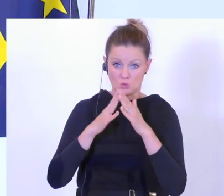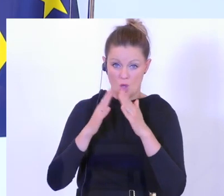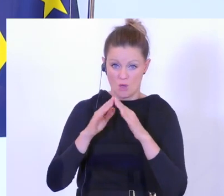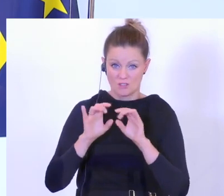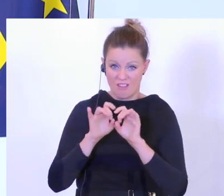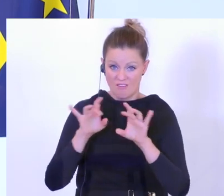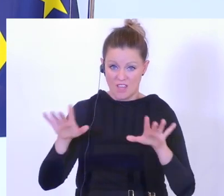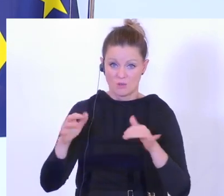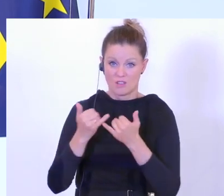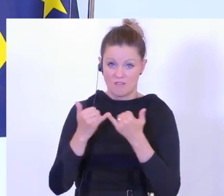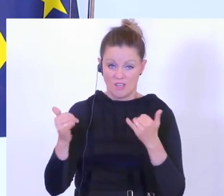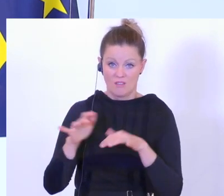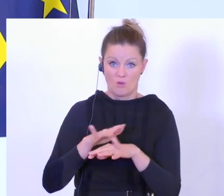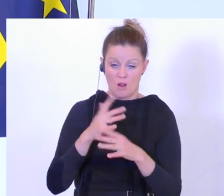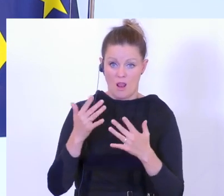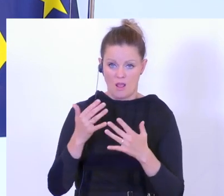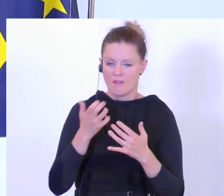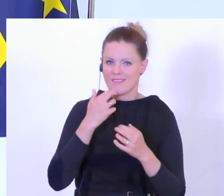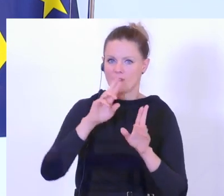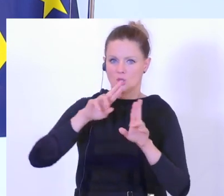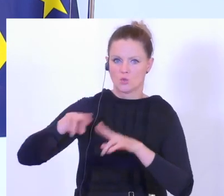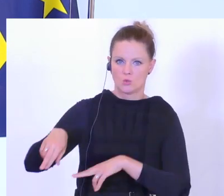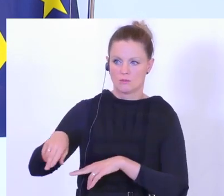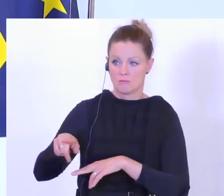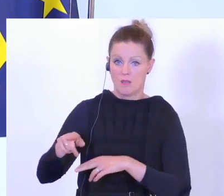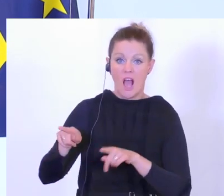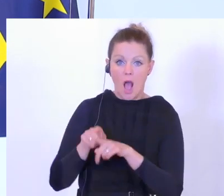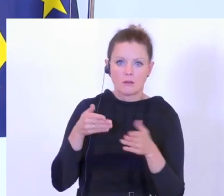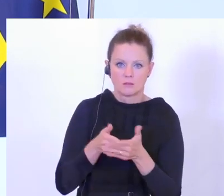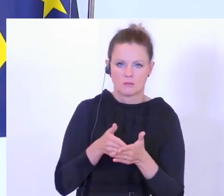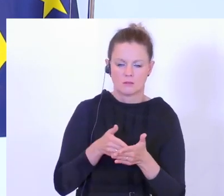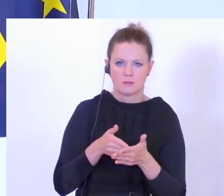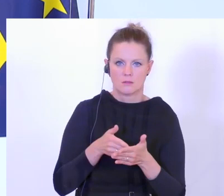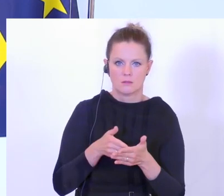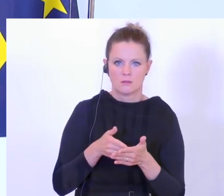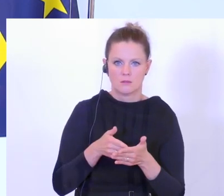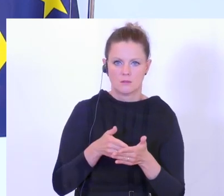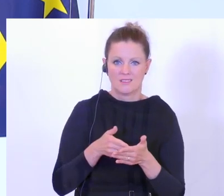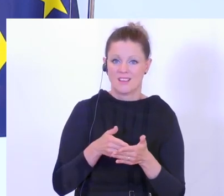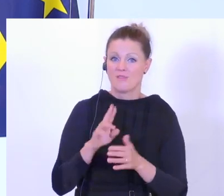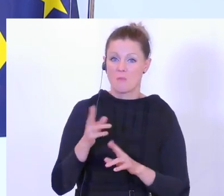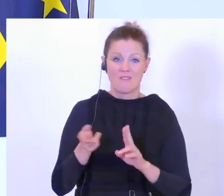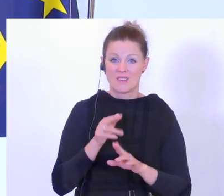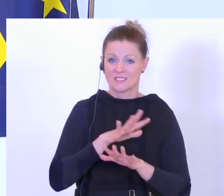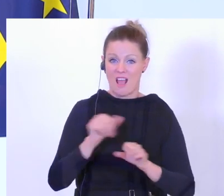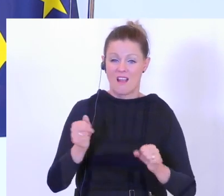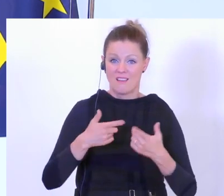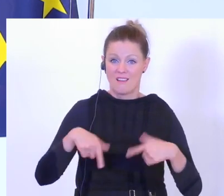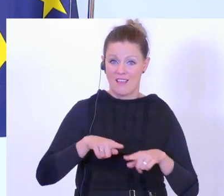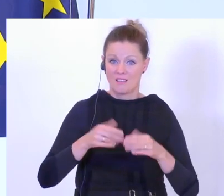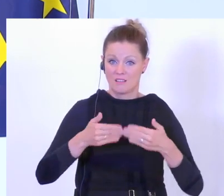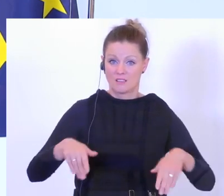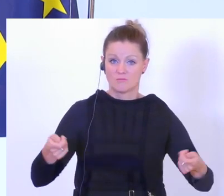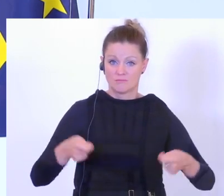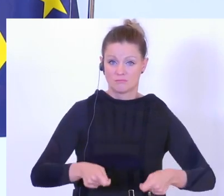und wollen wieder zurück. Und diese Destination ist auch zu. Weil fast alle Länder dieser Staaten haben ihre